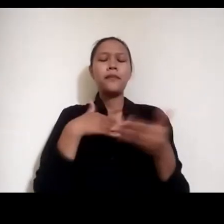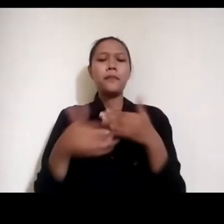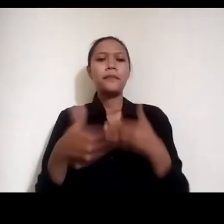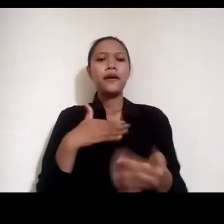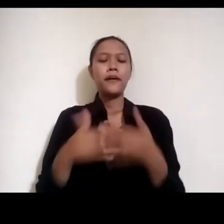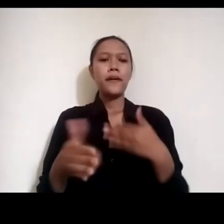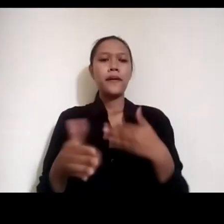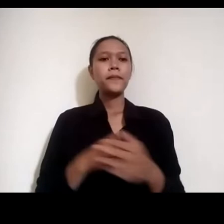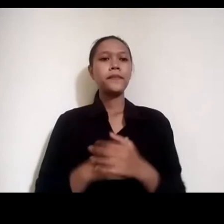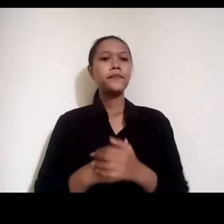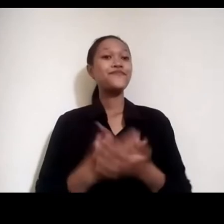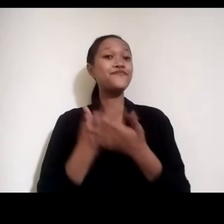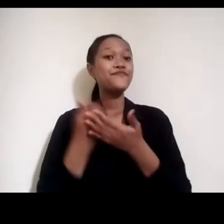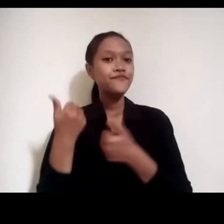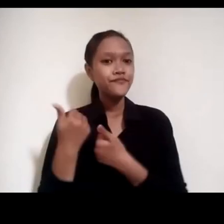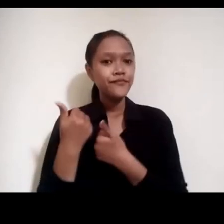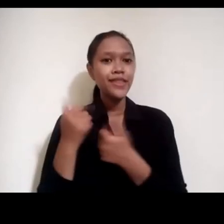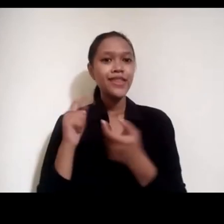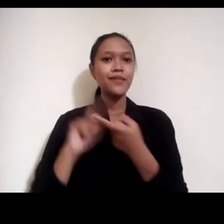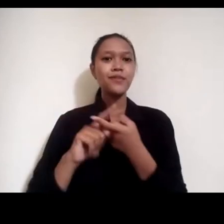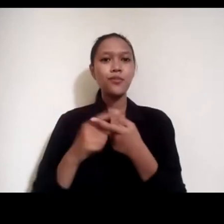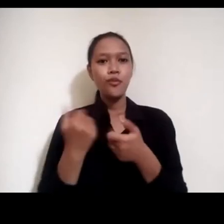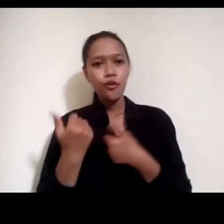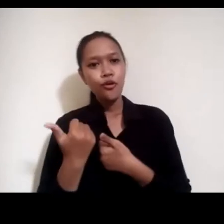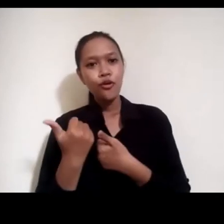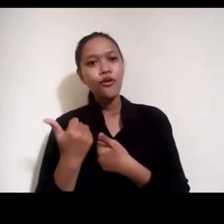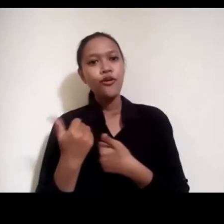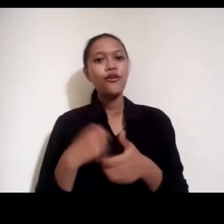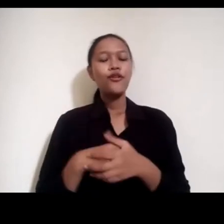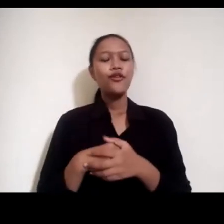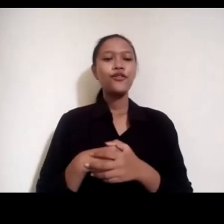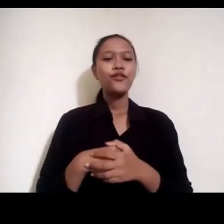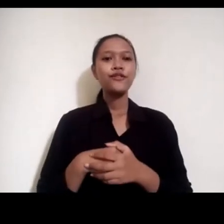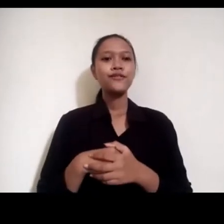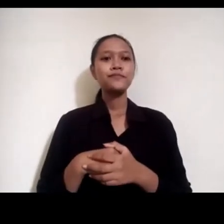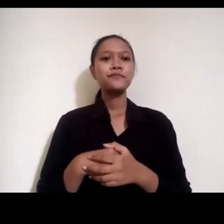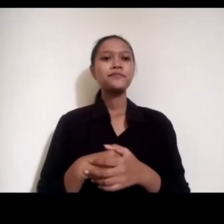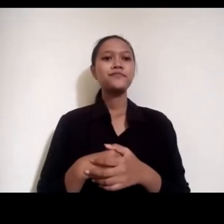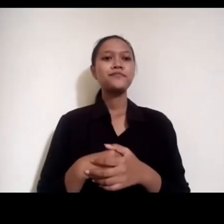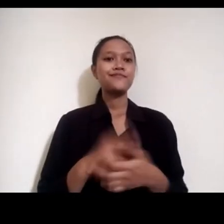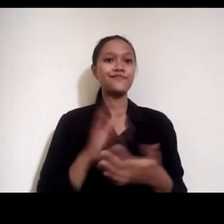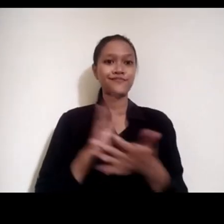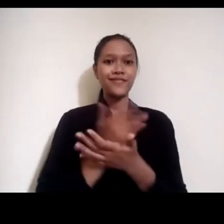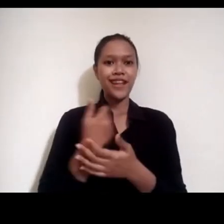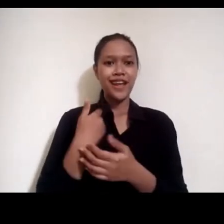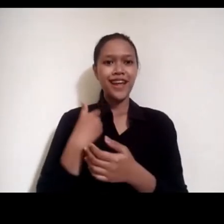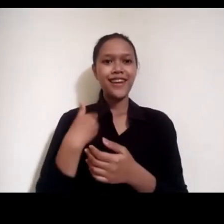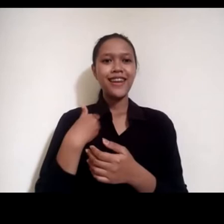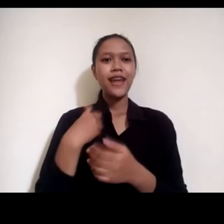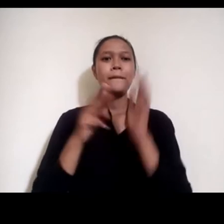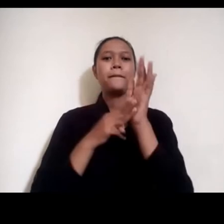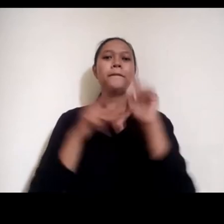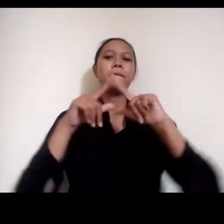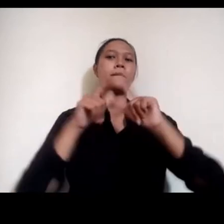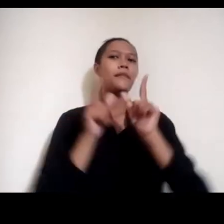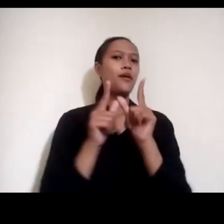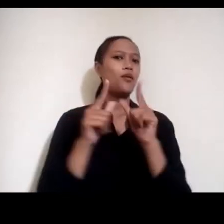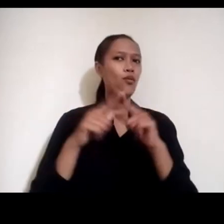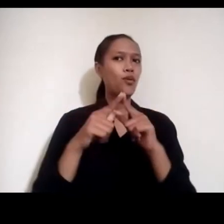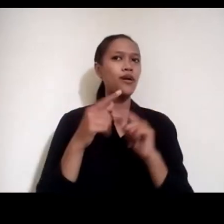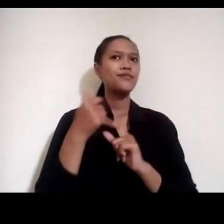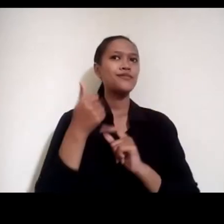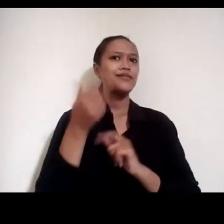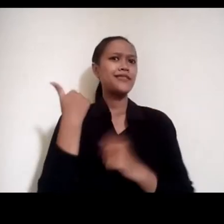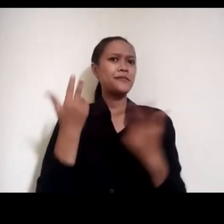munggu teman-teman silahkan mumpung ada mas mawa yang cukup keren tadi